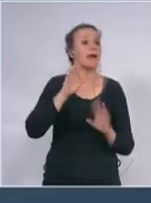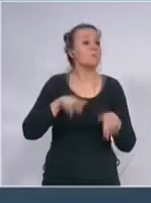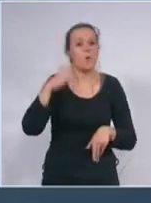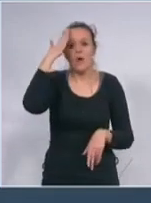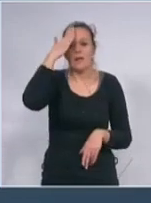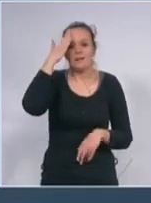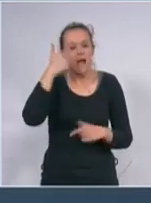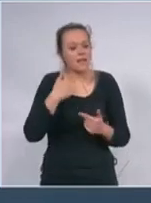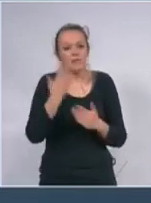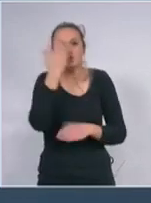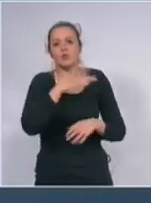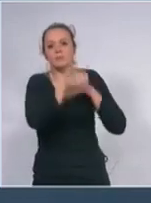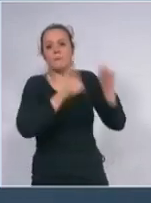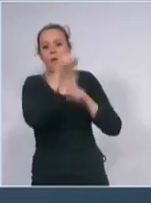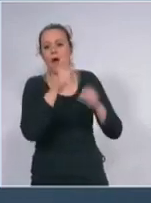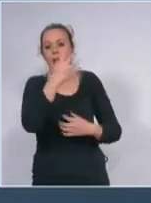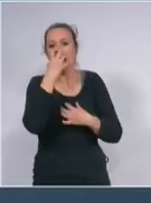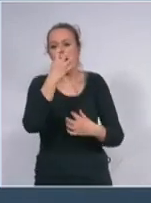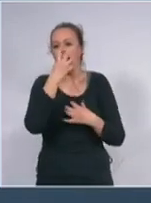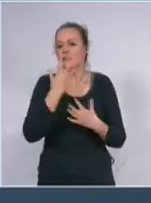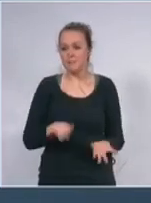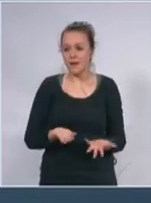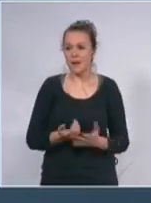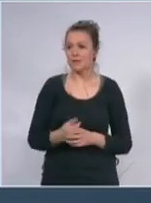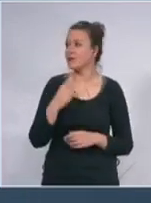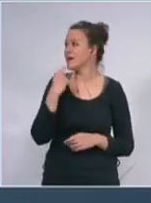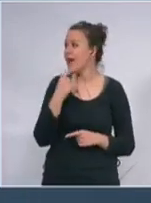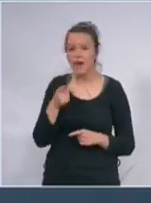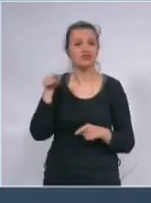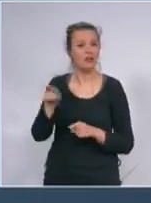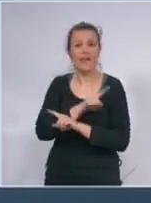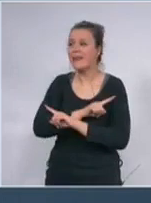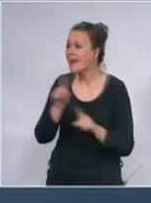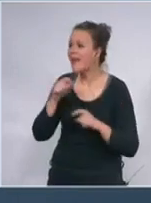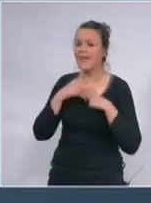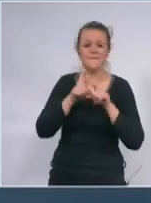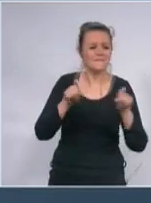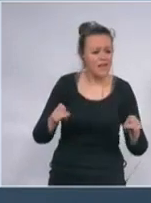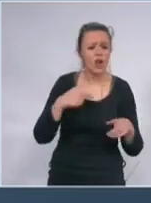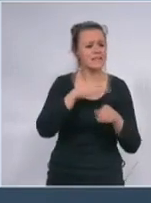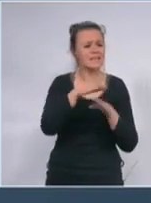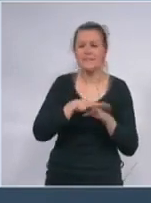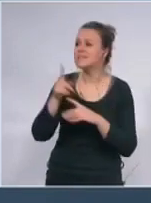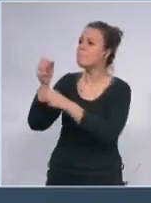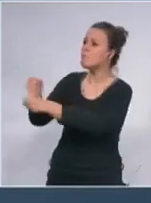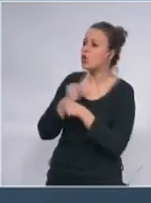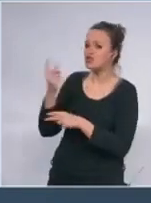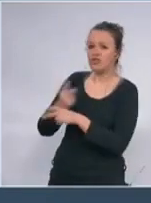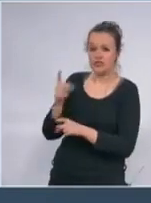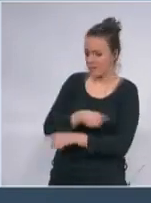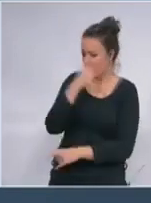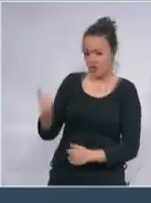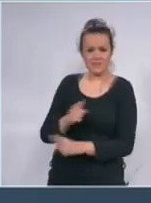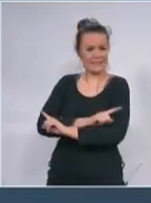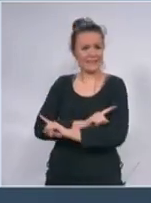mi apsolutno nikada infektoloz i ceo sistem nima ovakvu podršku države kad bih vam ja rekao kako se mi